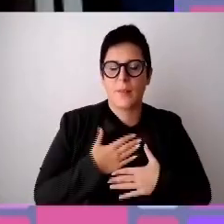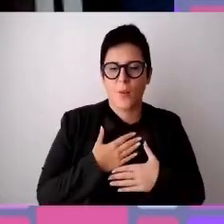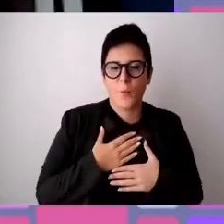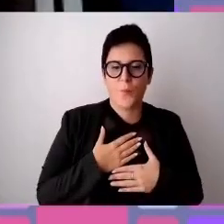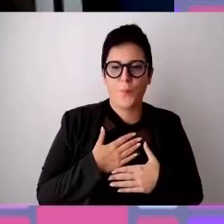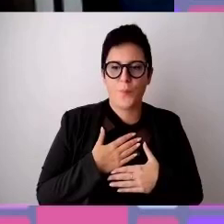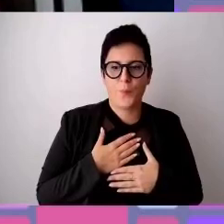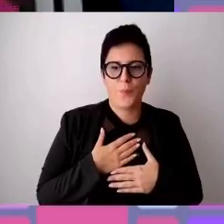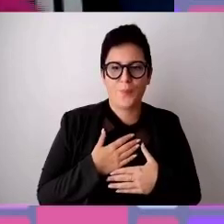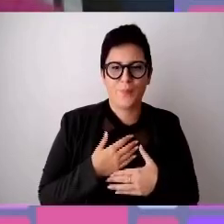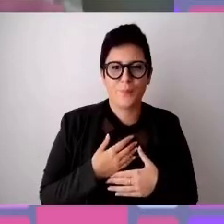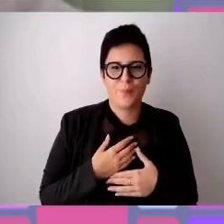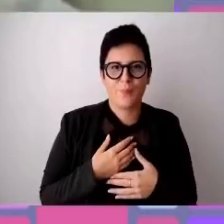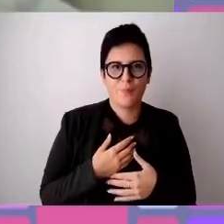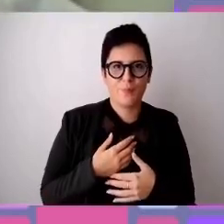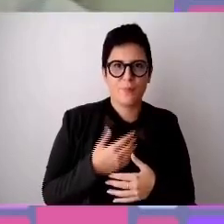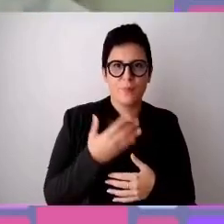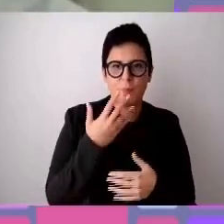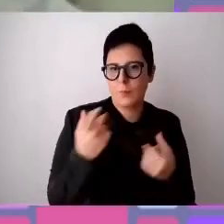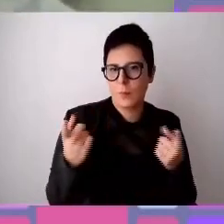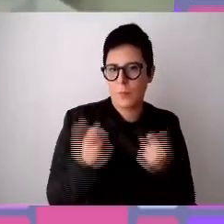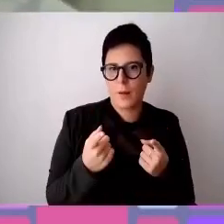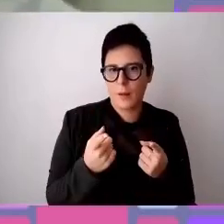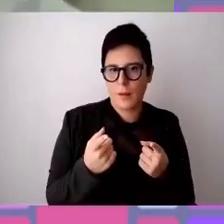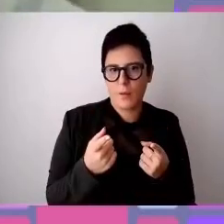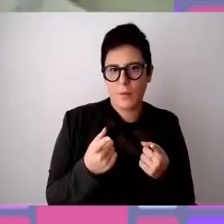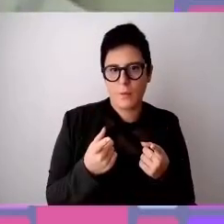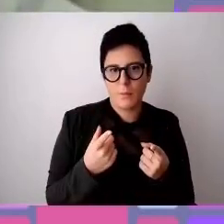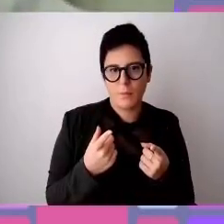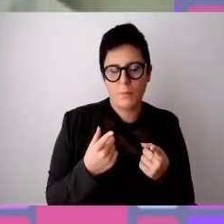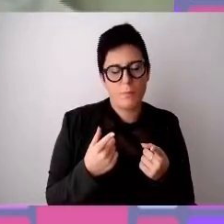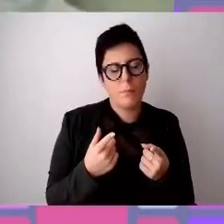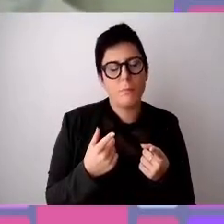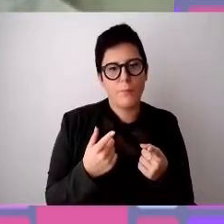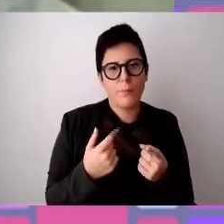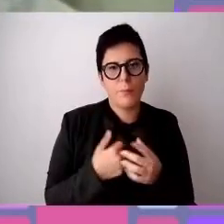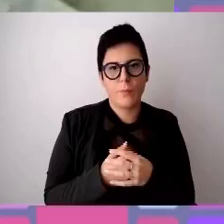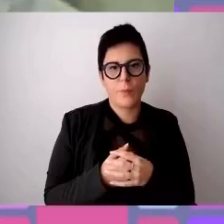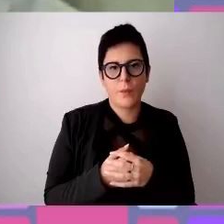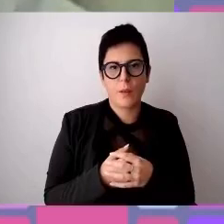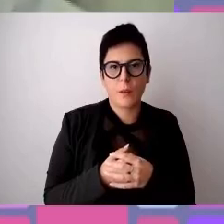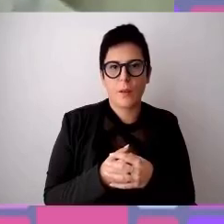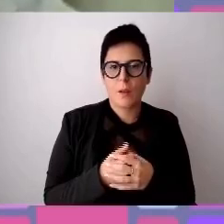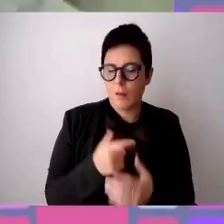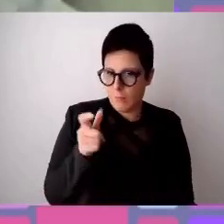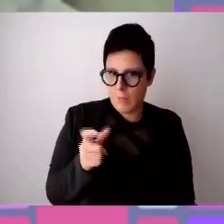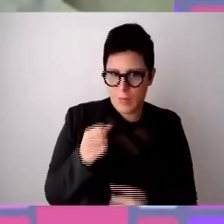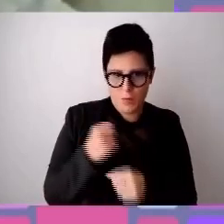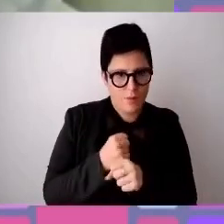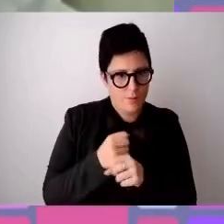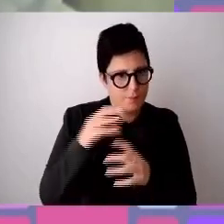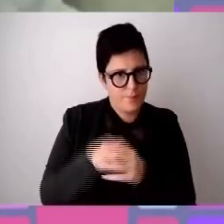una testimonianza breve, spero significativa, come persona di Manpower, come